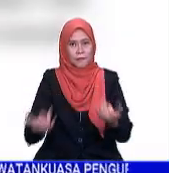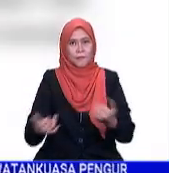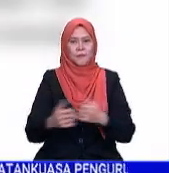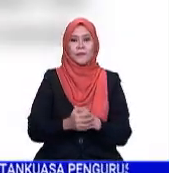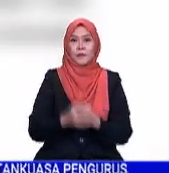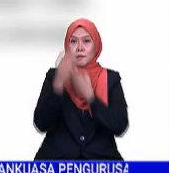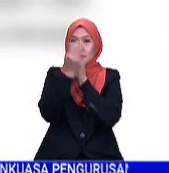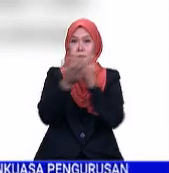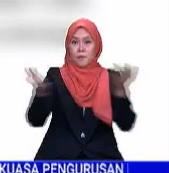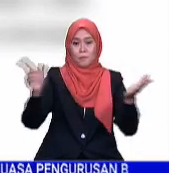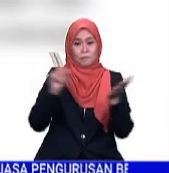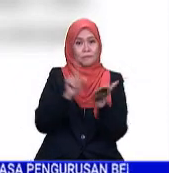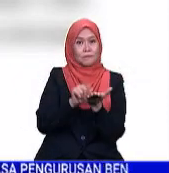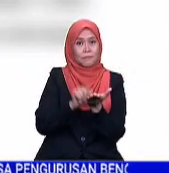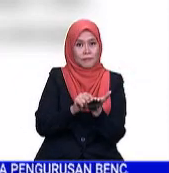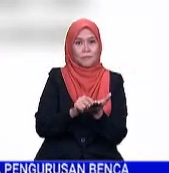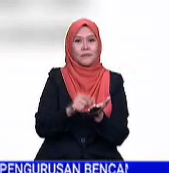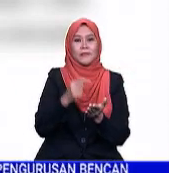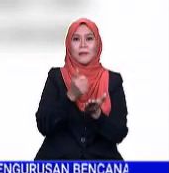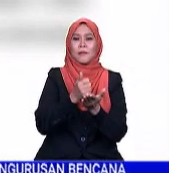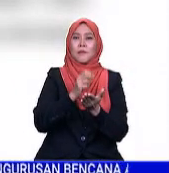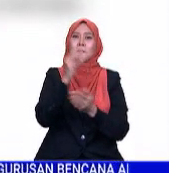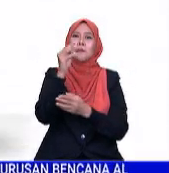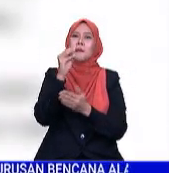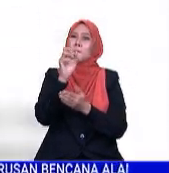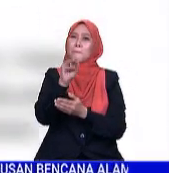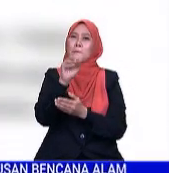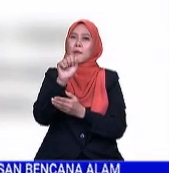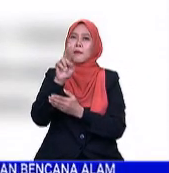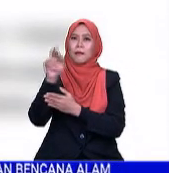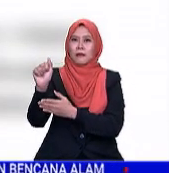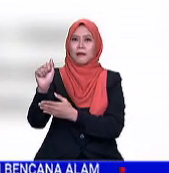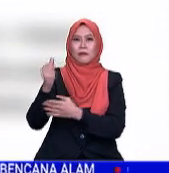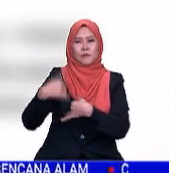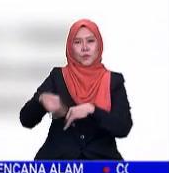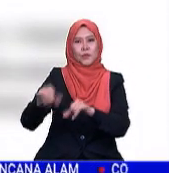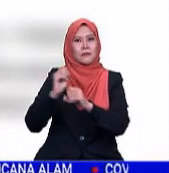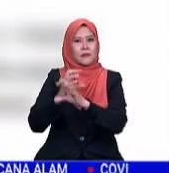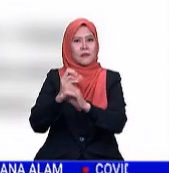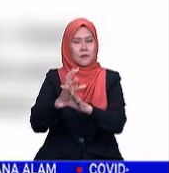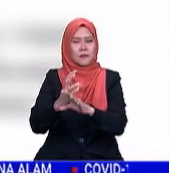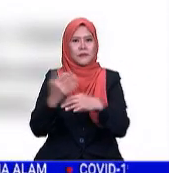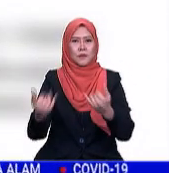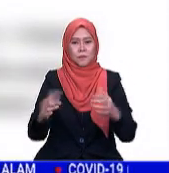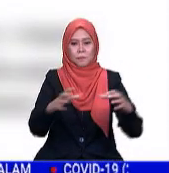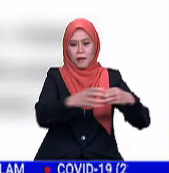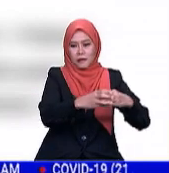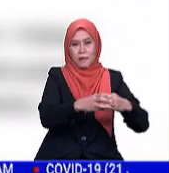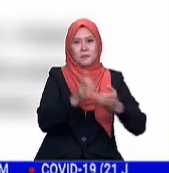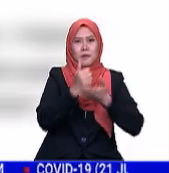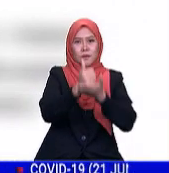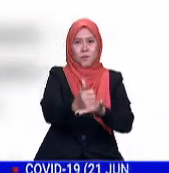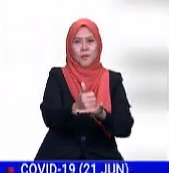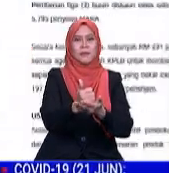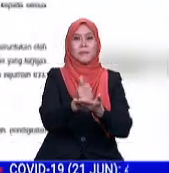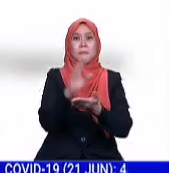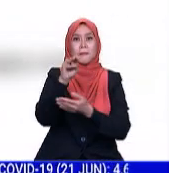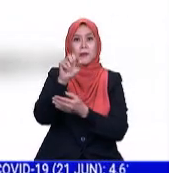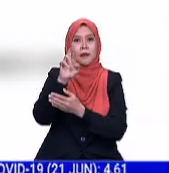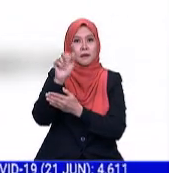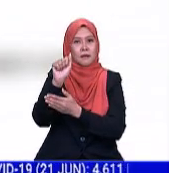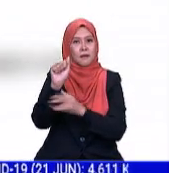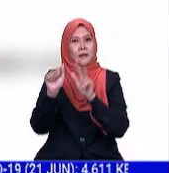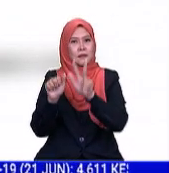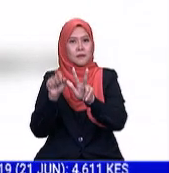kenyataan media, beliau berkata, Majlis Amanah Rakyat Mara meneruskan inisiatif sedia ada di bawah paket bantuan Mara 3.0